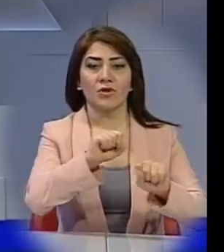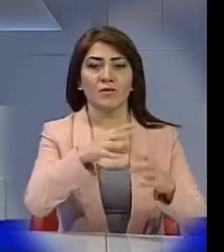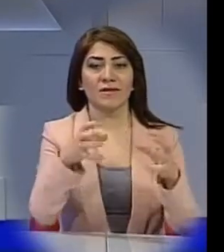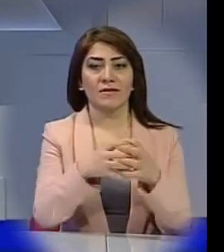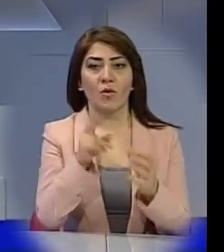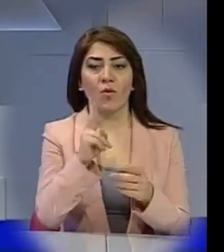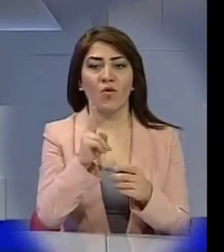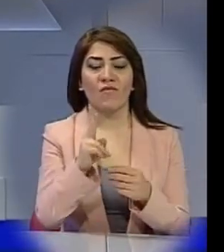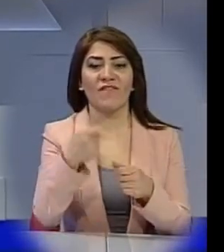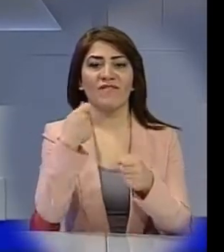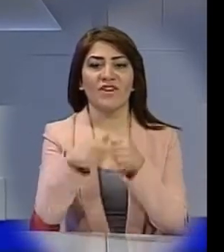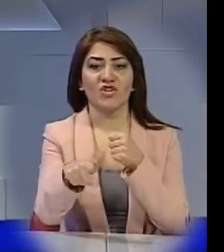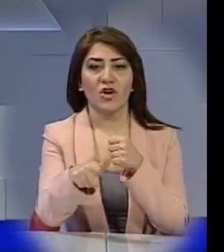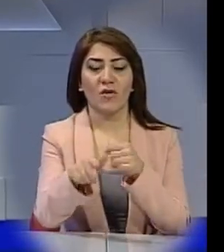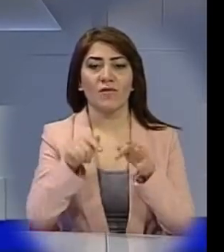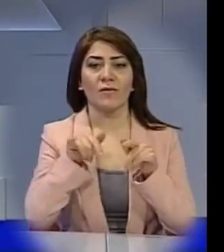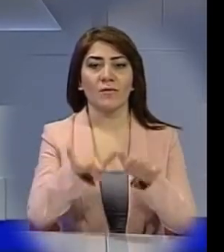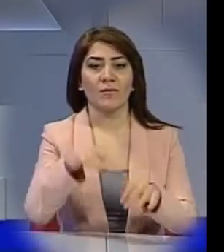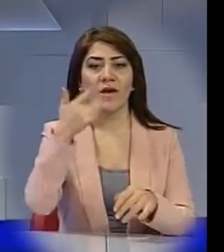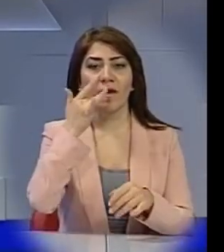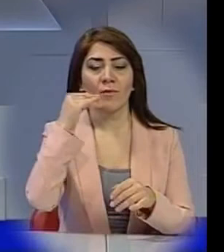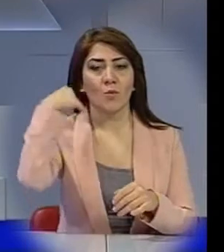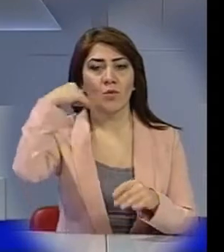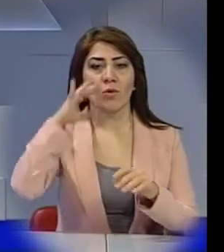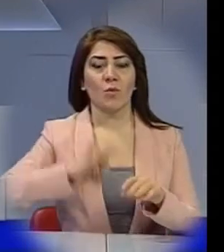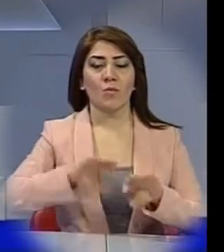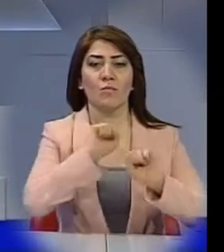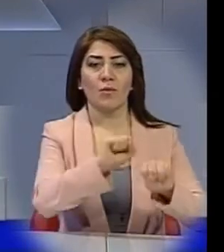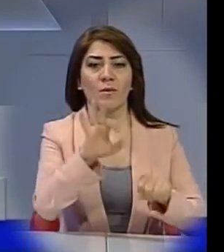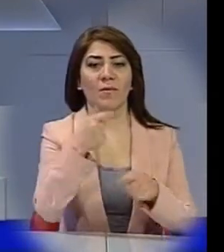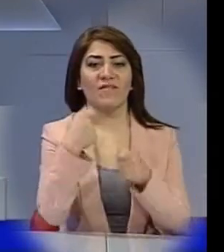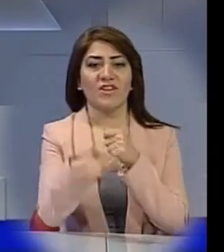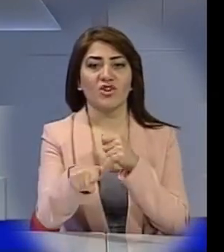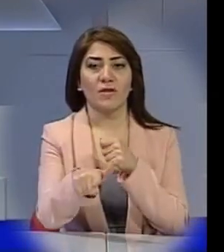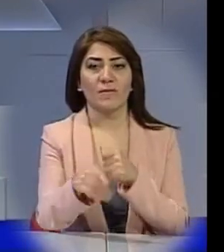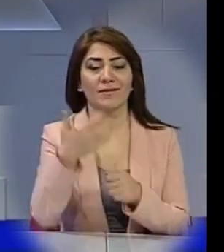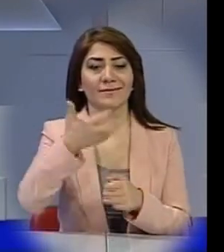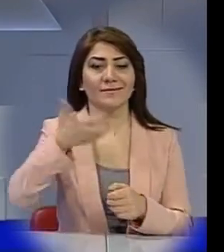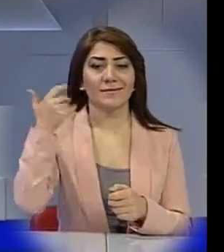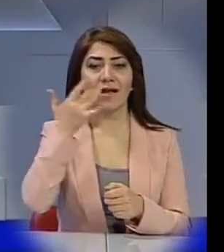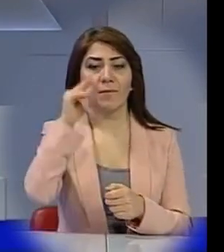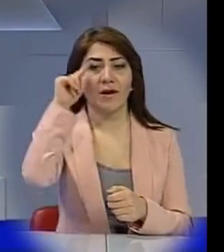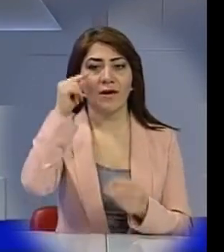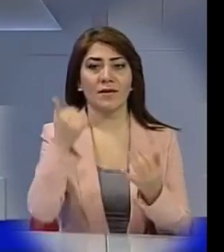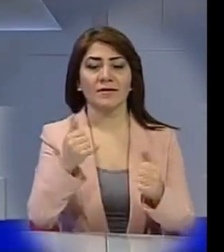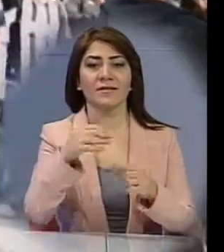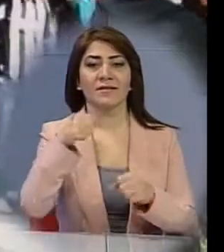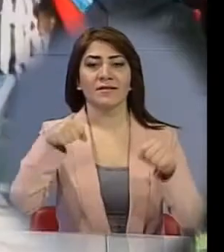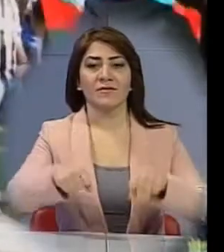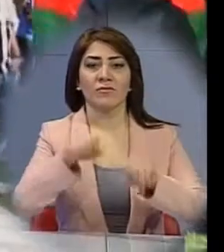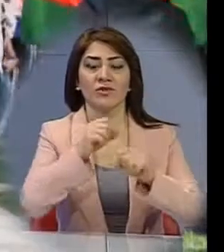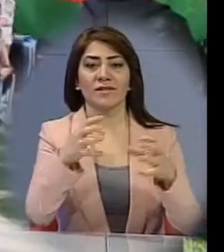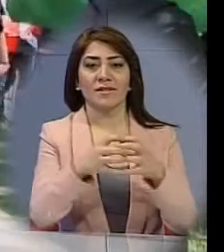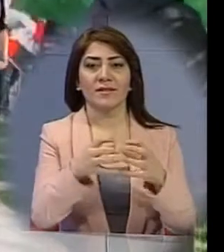որոնք վճարովի լոբինգ են անում միացալ նահանգդերում թուրկյայի շահերի պաշպանության ուղությամբ. Նախորեին ամերիկահայերն այս լոբիստական